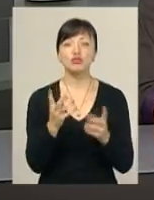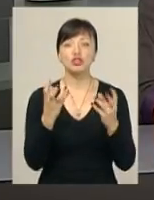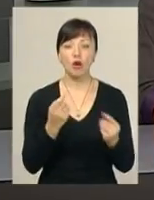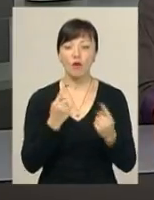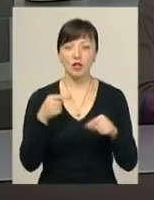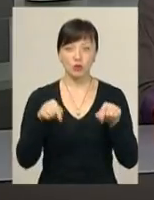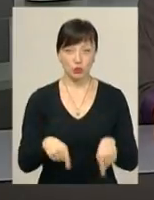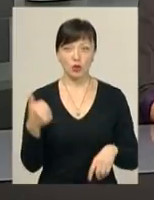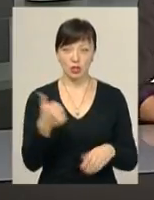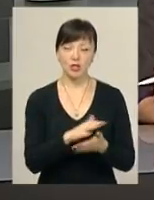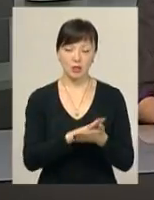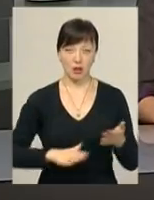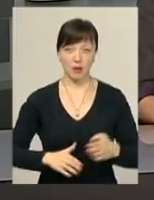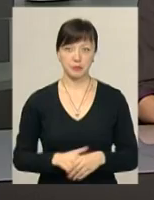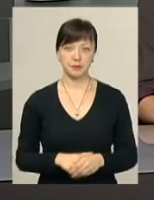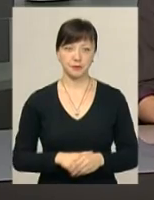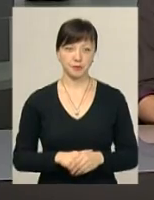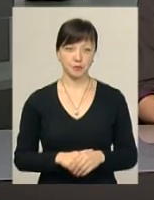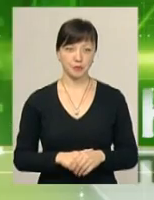говорили цього тижня – далі коротко.